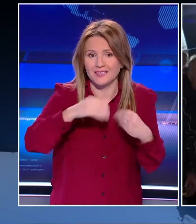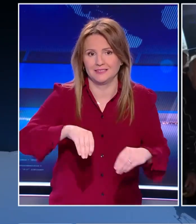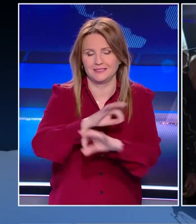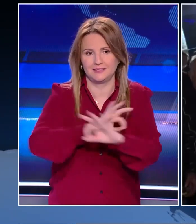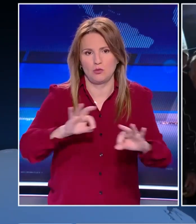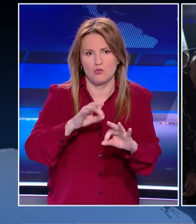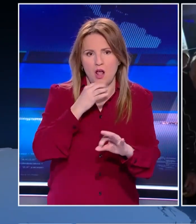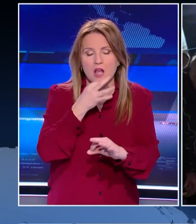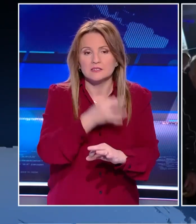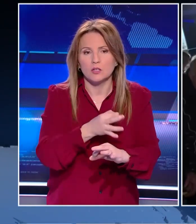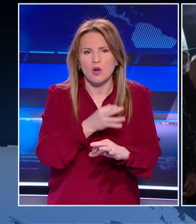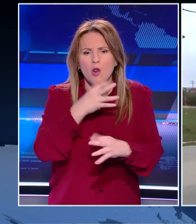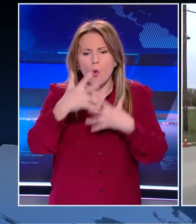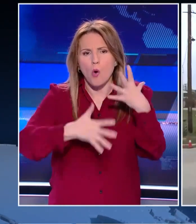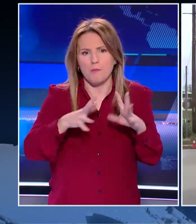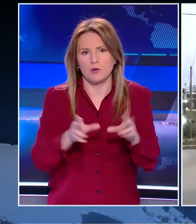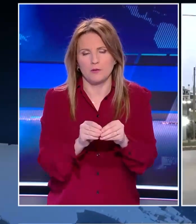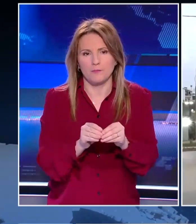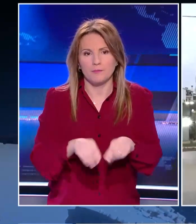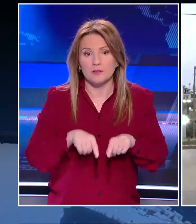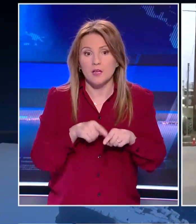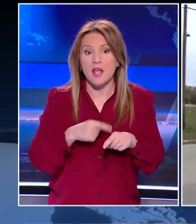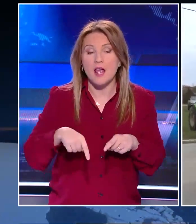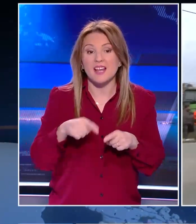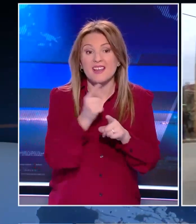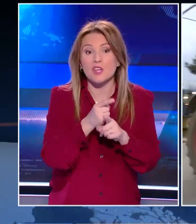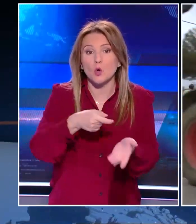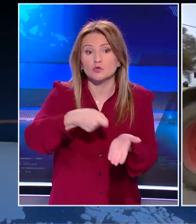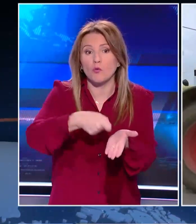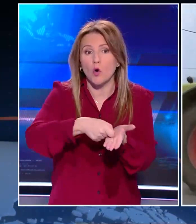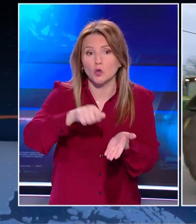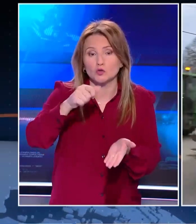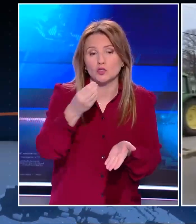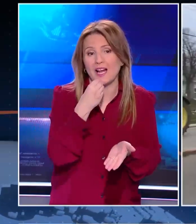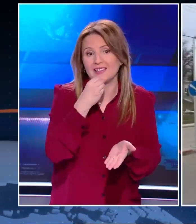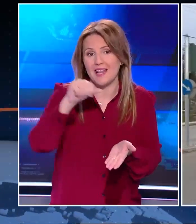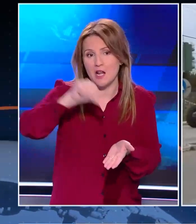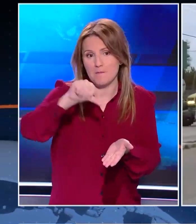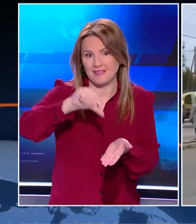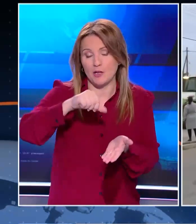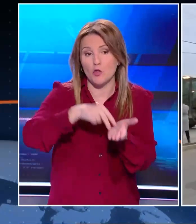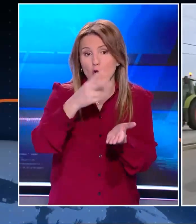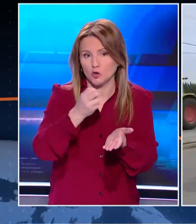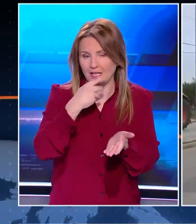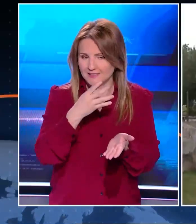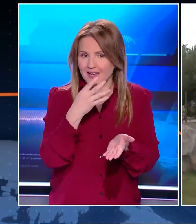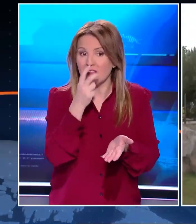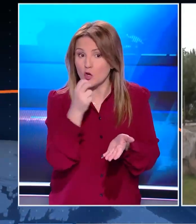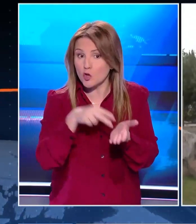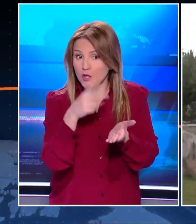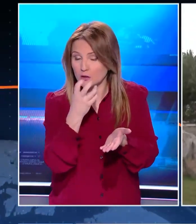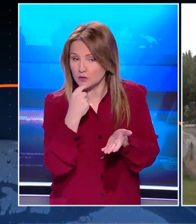αυτός ο χαμός που γίνεται. Την ίδια στιγμή η επιστροφή του ειδικού φόρου κατανάλωσης στο αγροτικό πετρέλαιο για το 2024 και η δυνατότητα